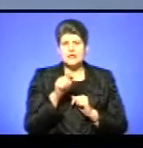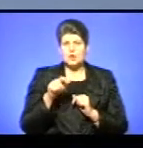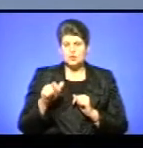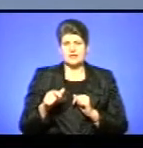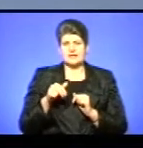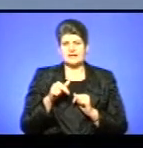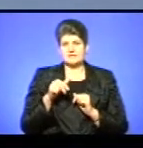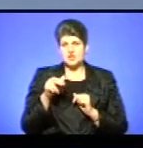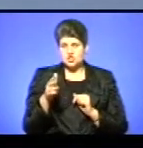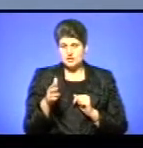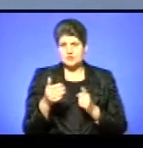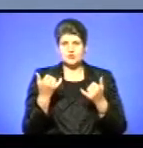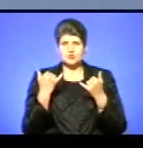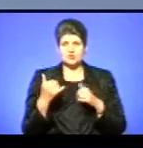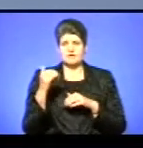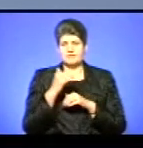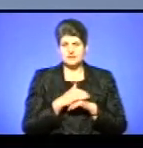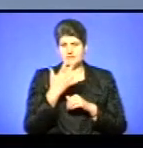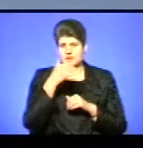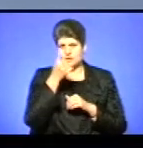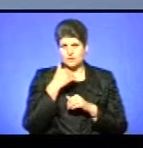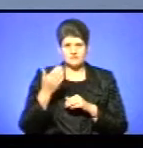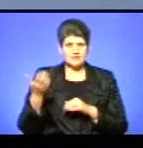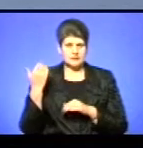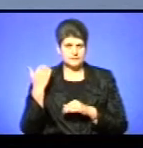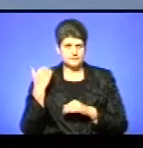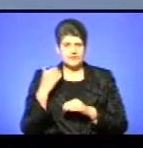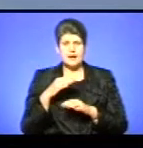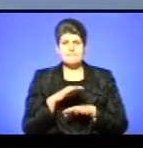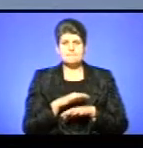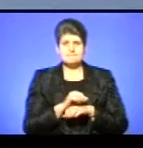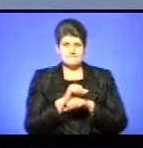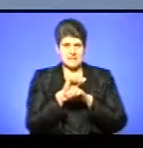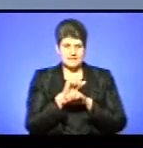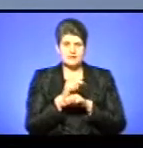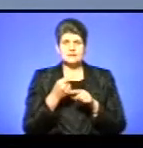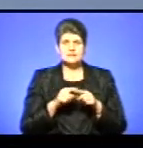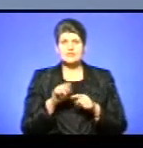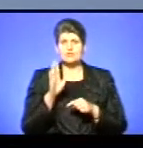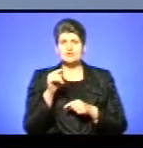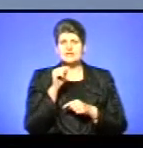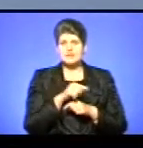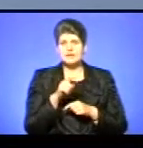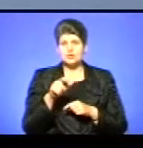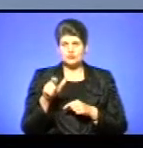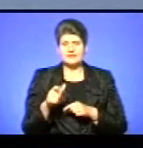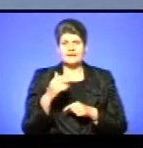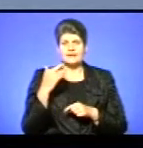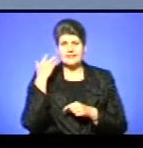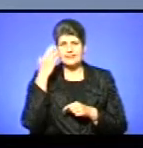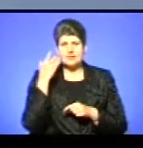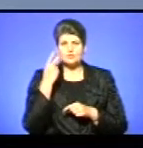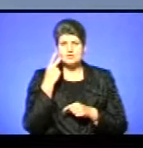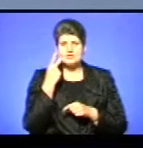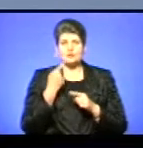сьогодні вечір, 5 років тому, на Майдан, це були ті люди, які ідейно, постійно про це